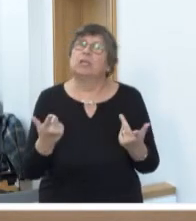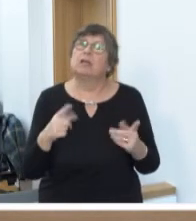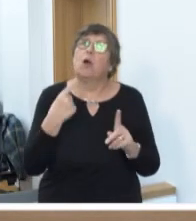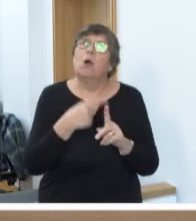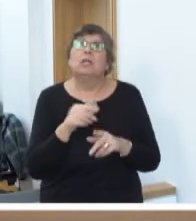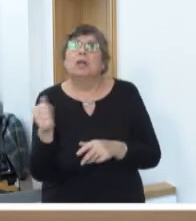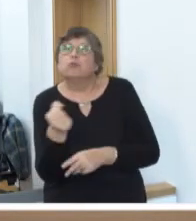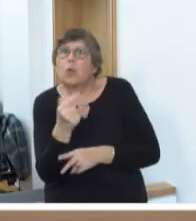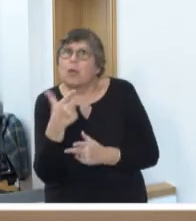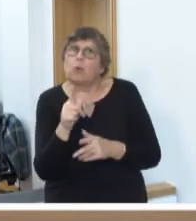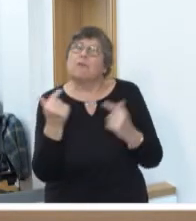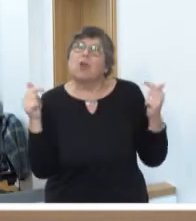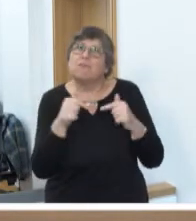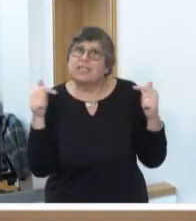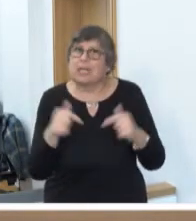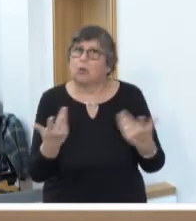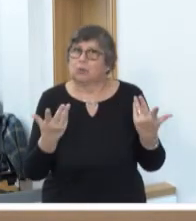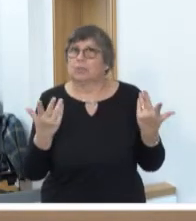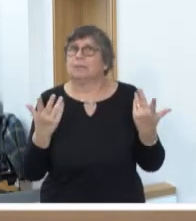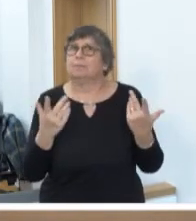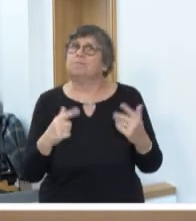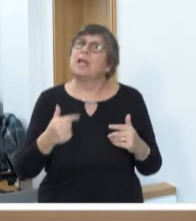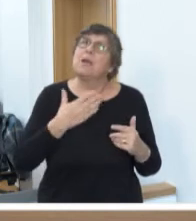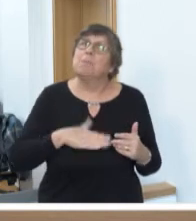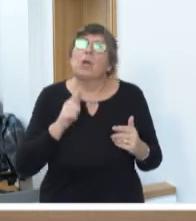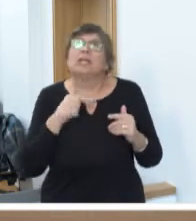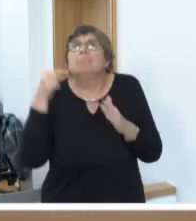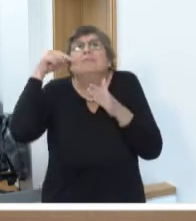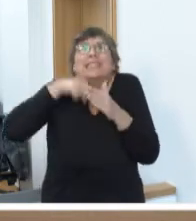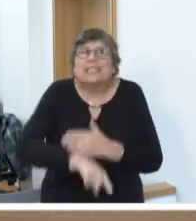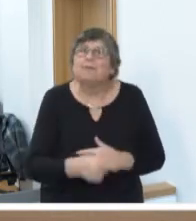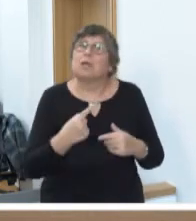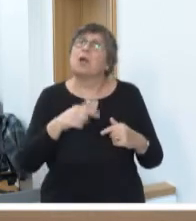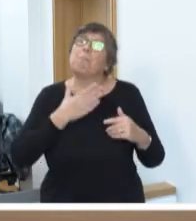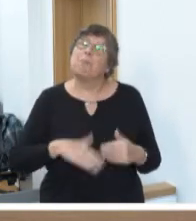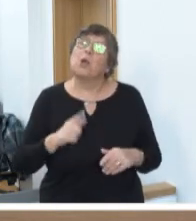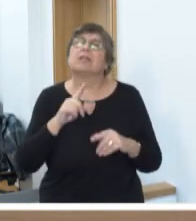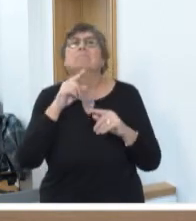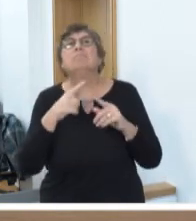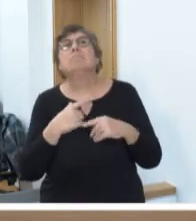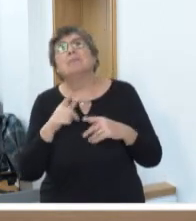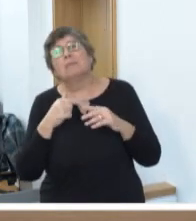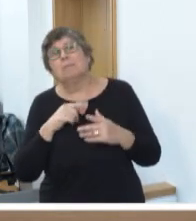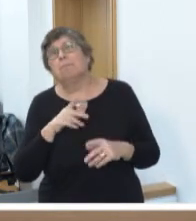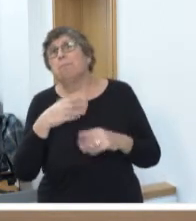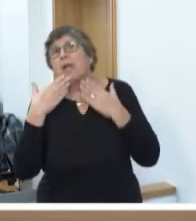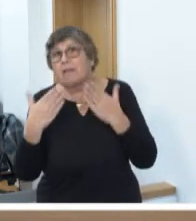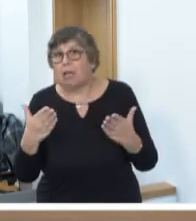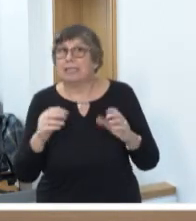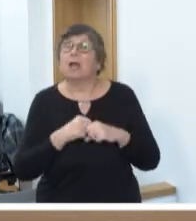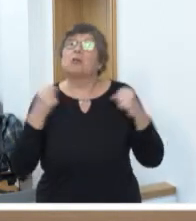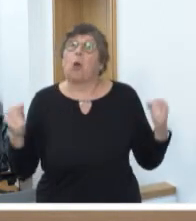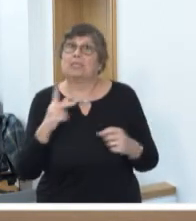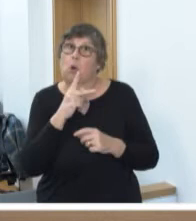der Versorgungselemente. Ich will es dabei belassen, will mich ausdrücklich bedanken bei der Großen Koalition, bitte um